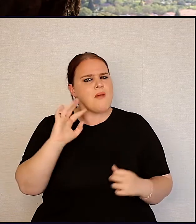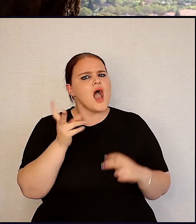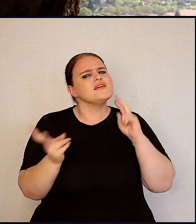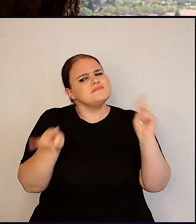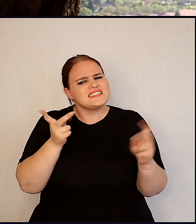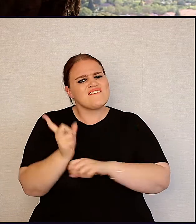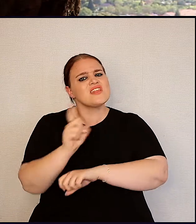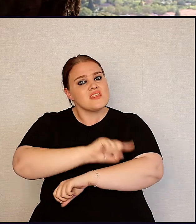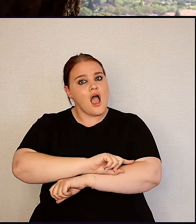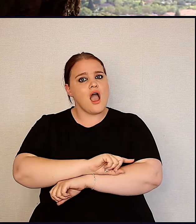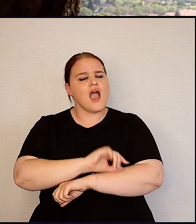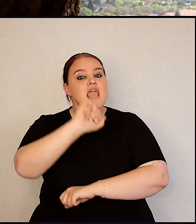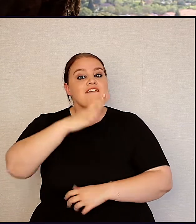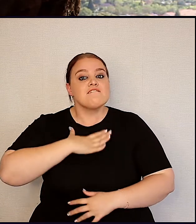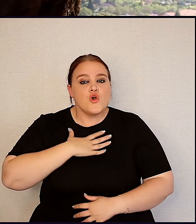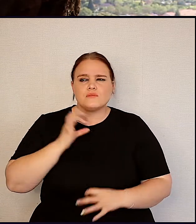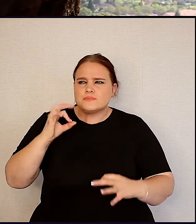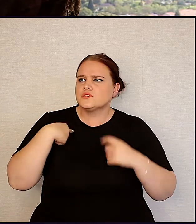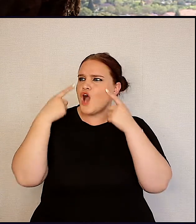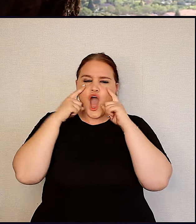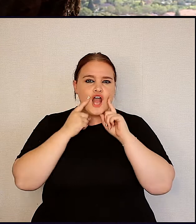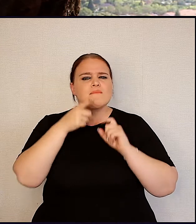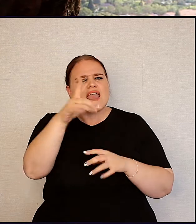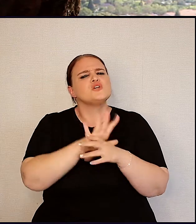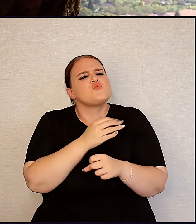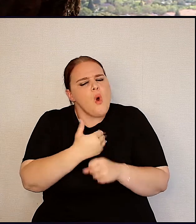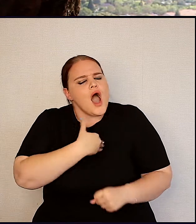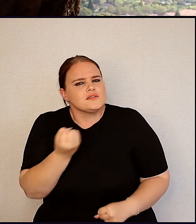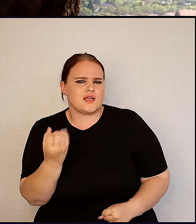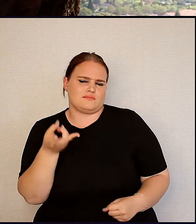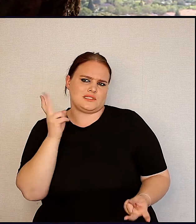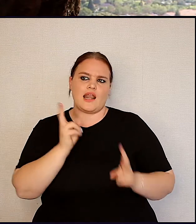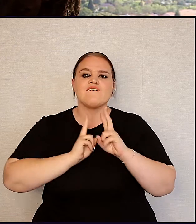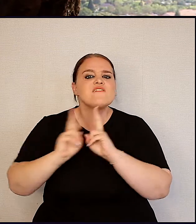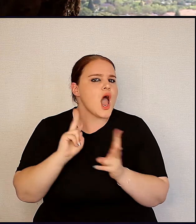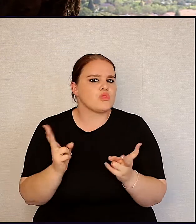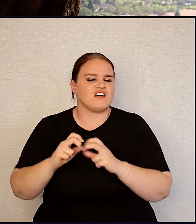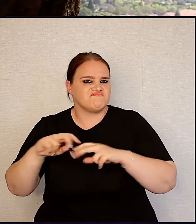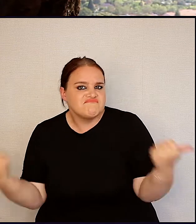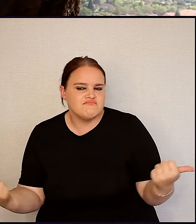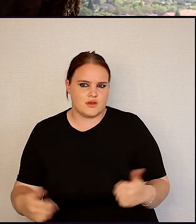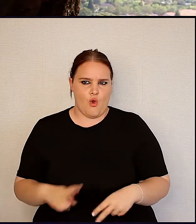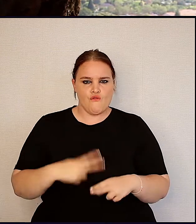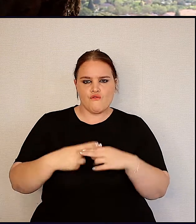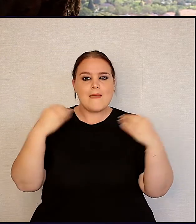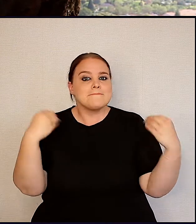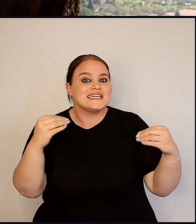dit is miskien vandag nie vir jou fysische tranen nie. Maar binnen in jou is jy nog hardseer. Hardseer oor een verhouding wat nie uitgewerkt het nie, een